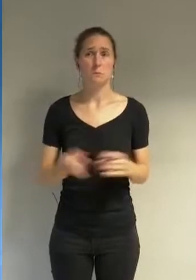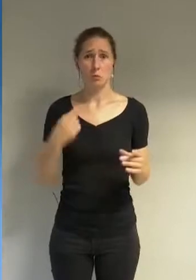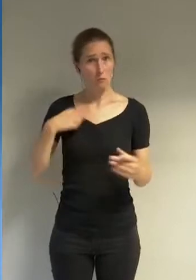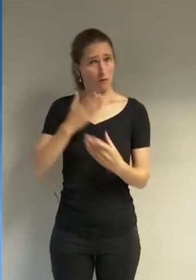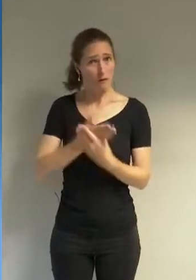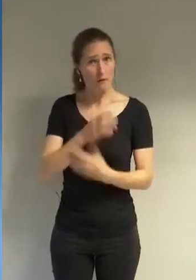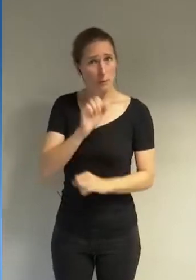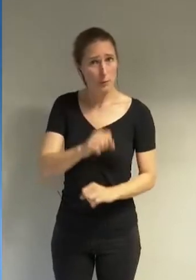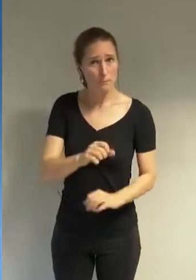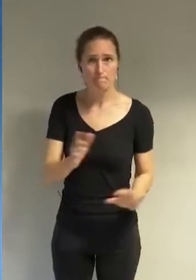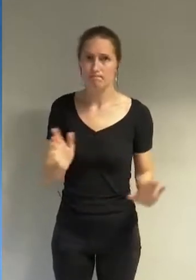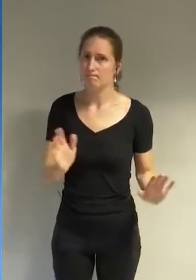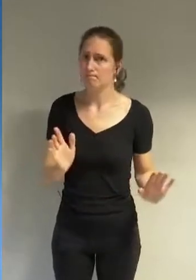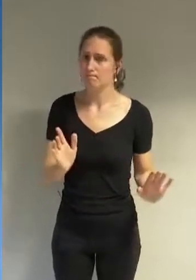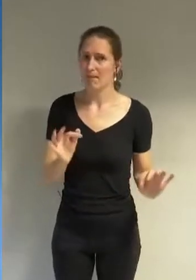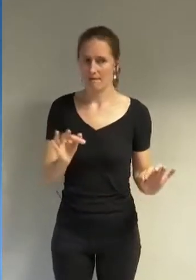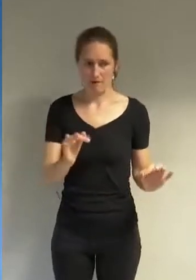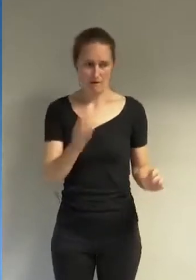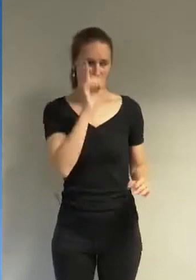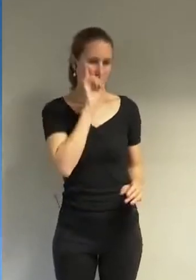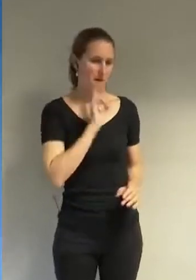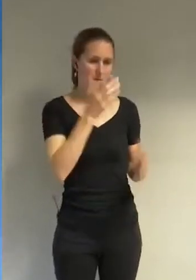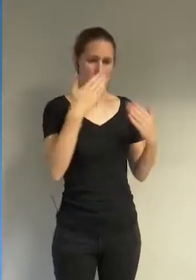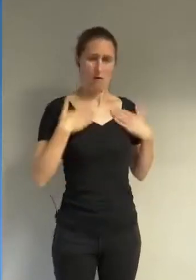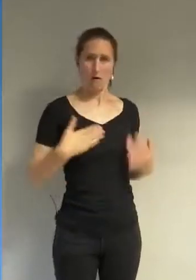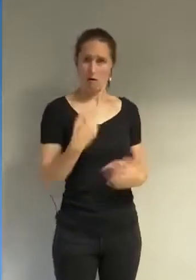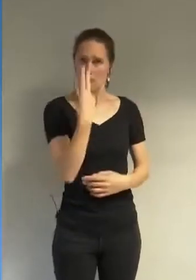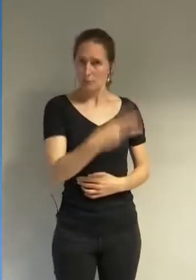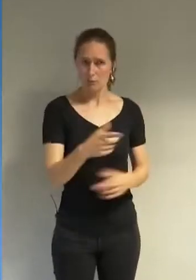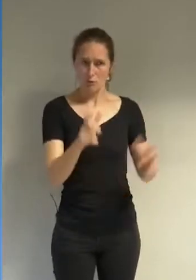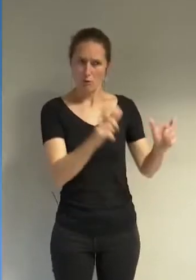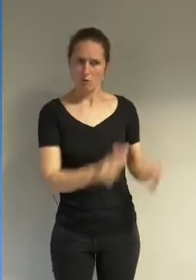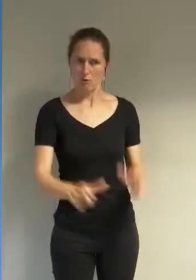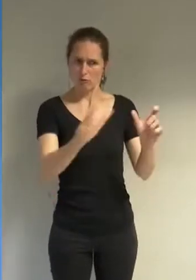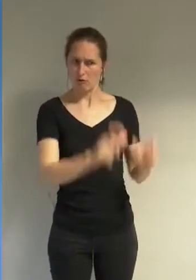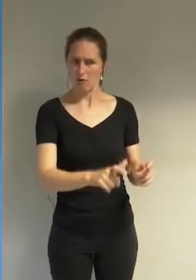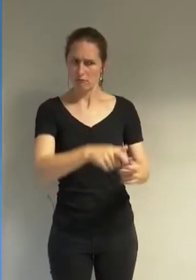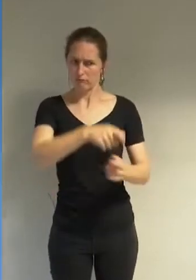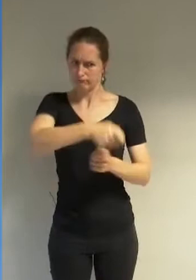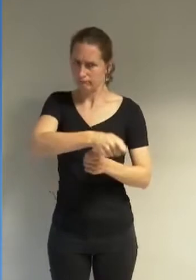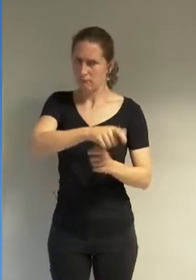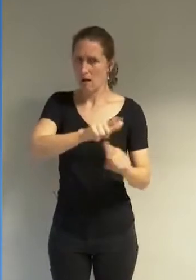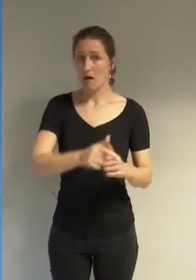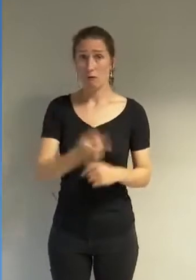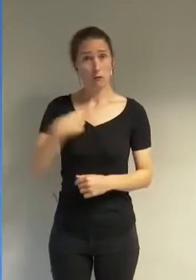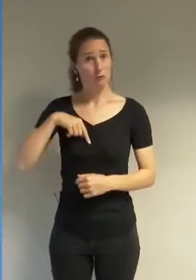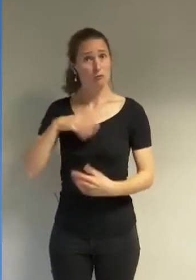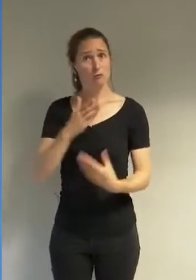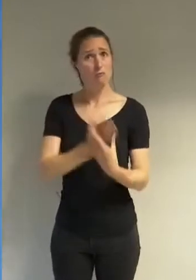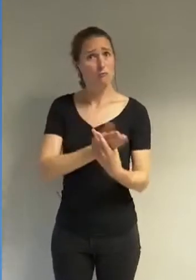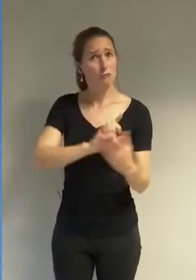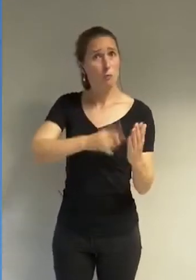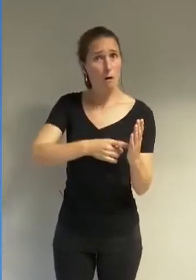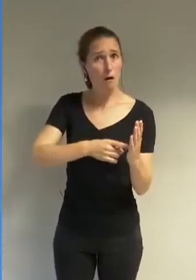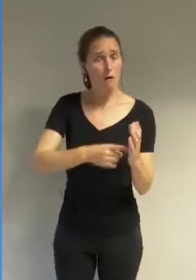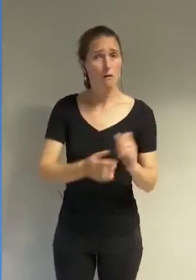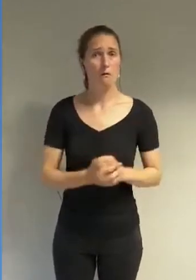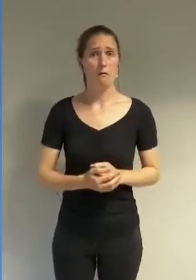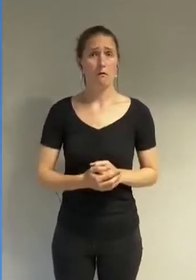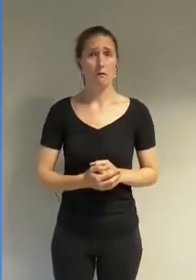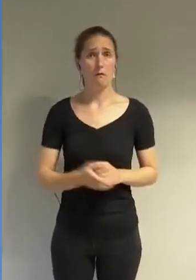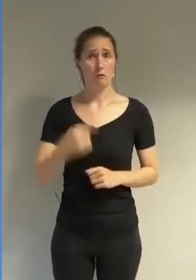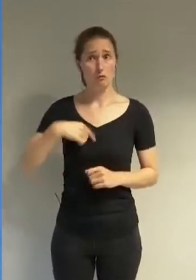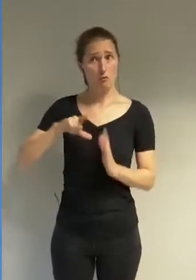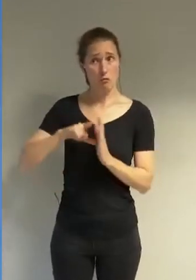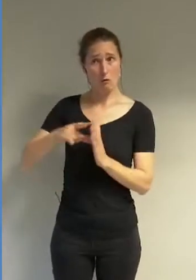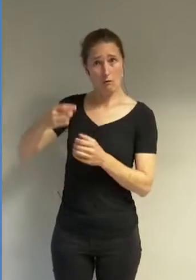contrôle du corps des femmes avons-nous mandat pour le faire avons-nous la légitimité